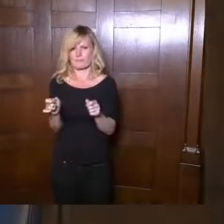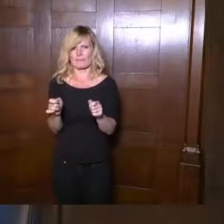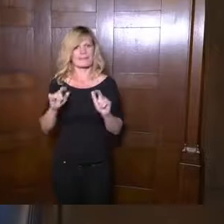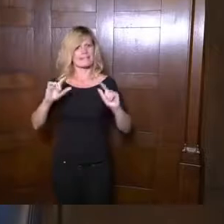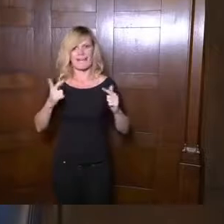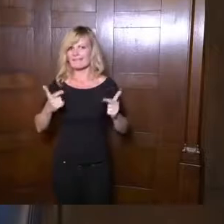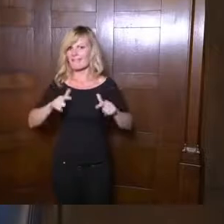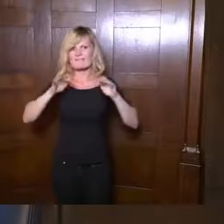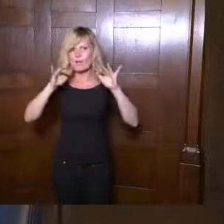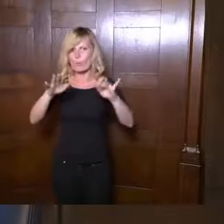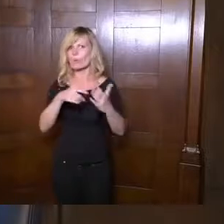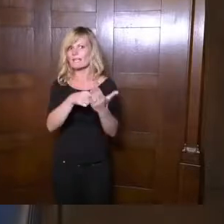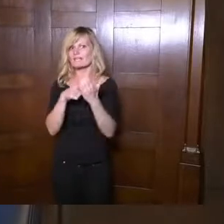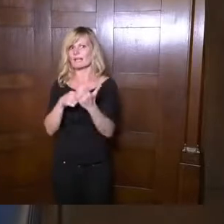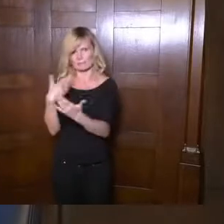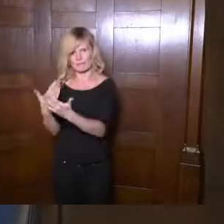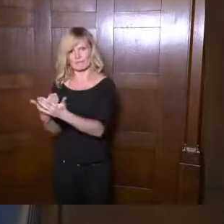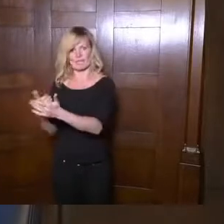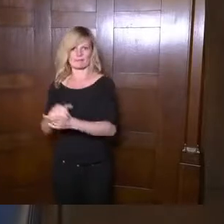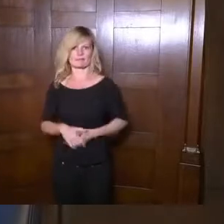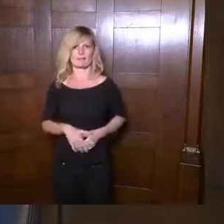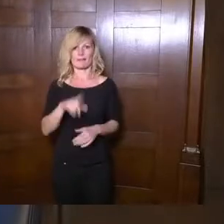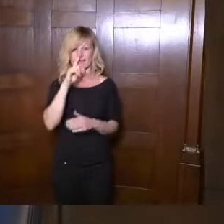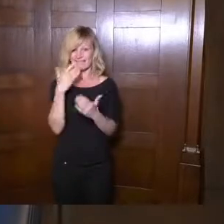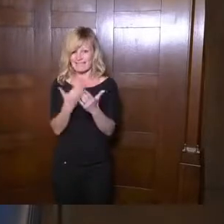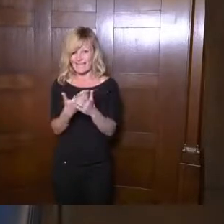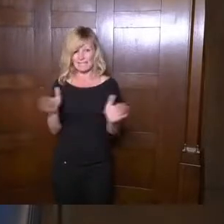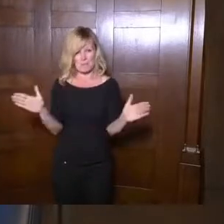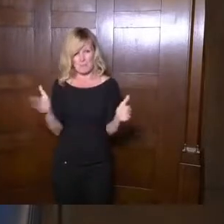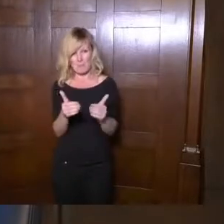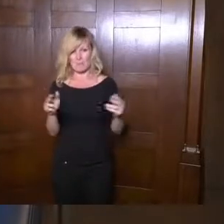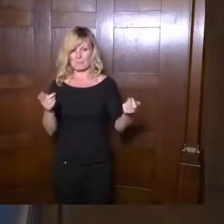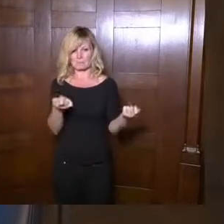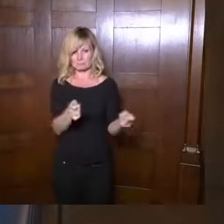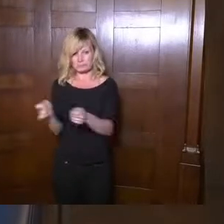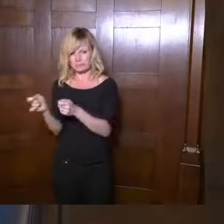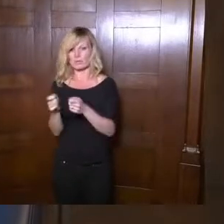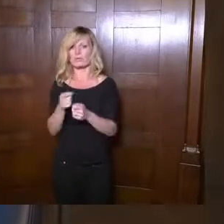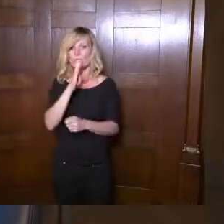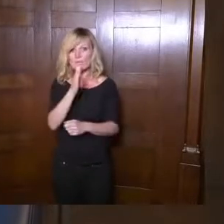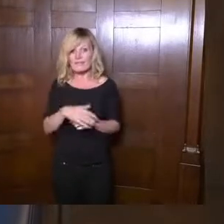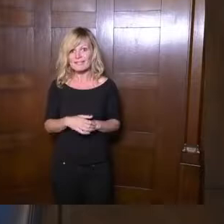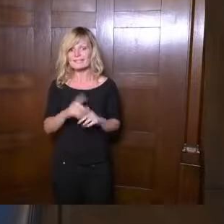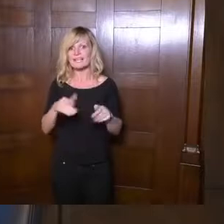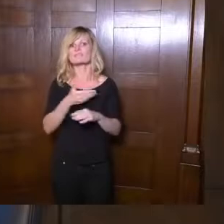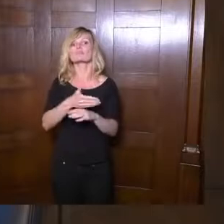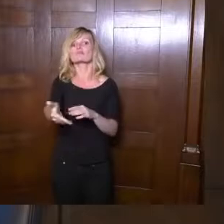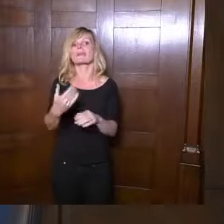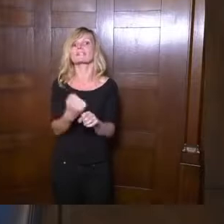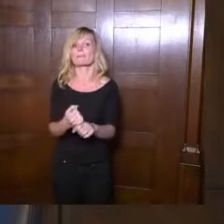Wirkung gezeigt. Wenn ein Shutdown überhaupt notwendig gewesen wäre, dann ist er zu spät eingeleitet worden.